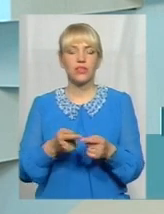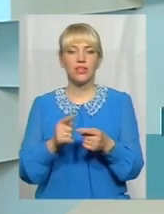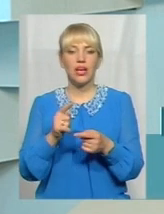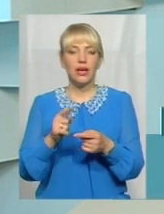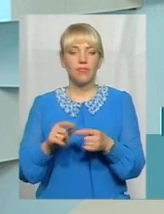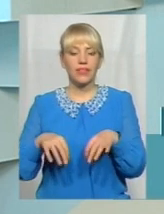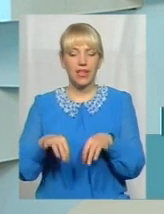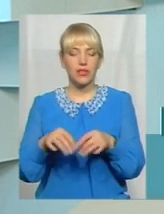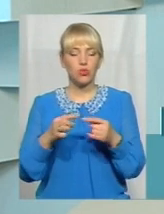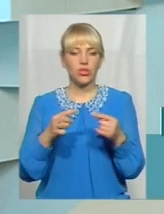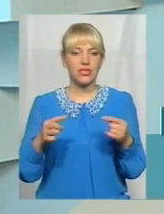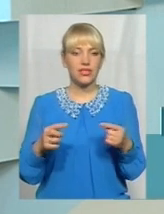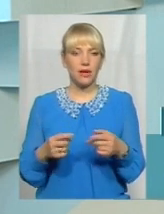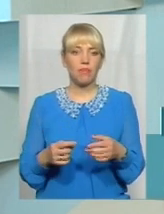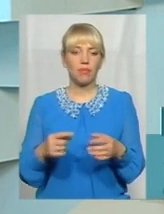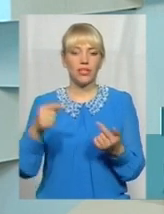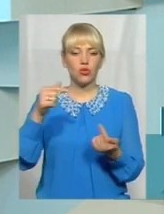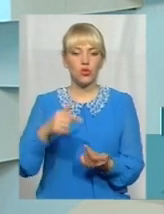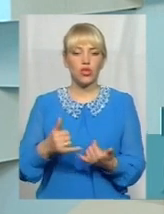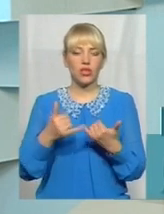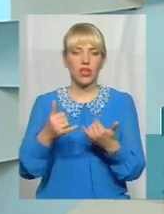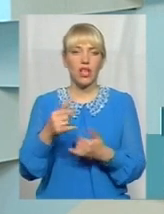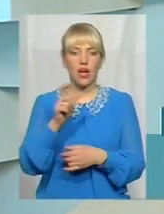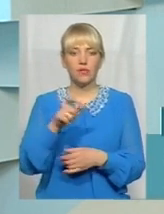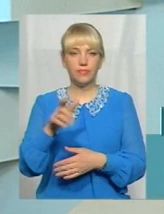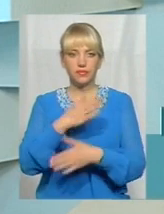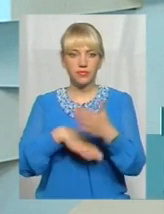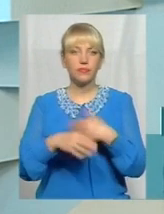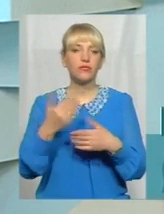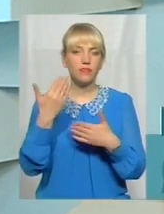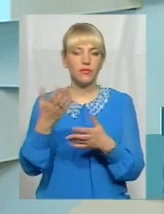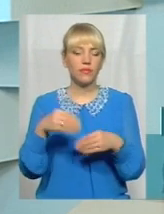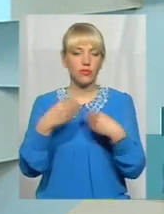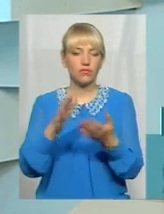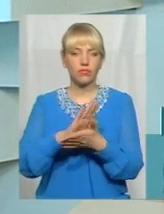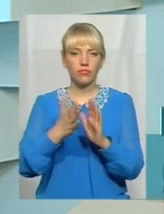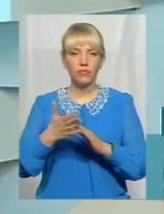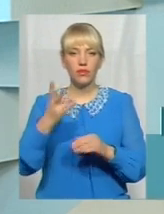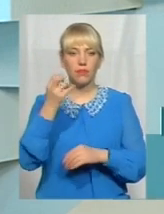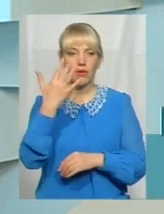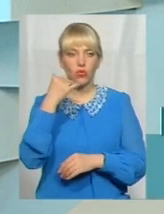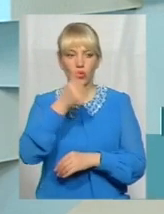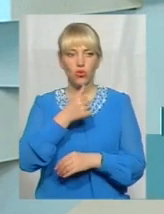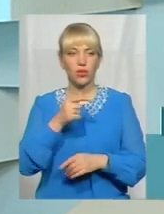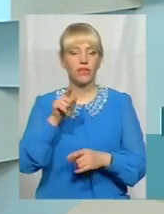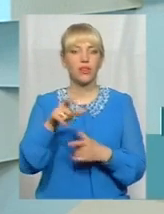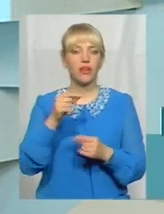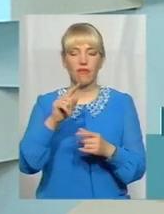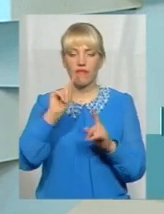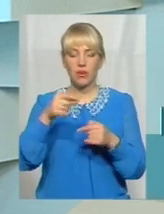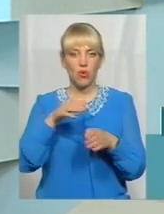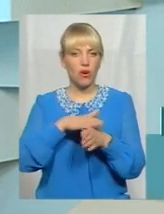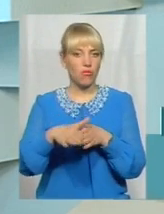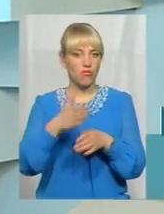пристосовані для осіб з обмеженими фізичними можливостями, ми з ними уклали договори на 5 років. Там, де ця вимога не повністю